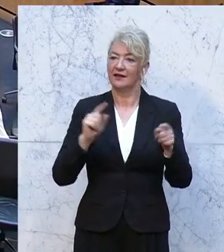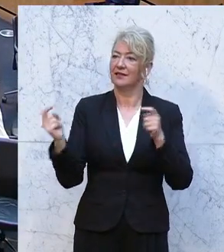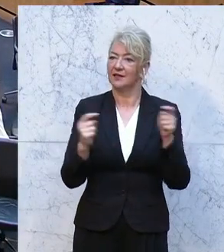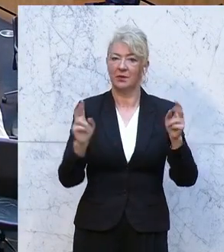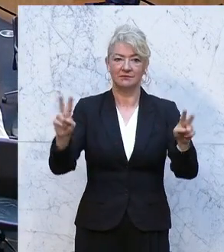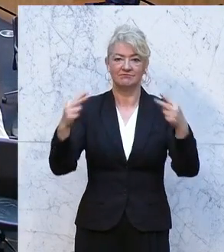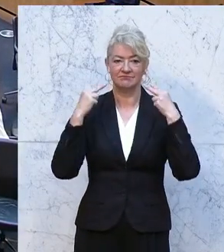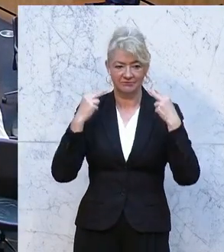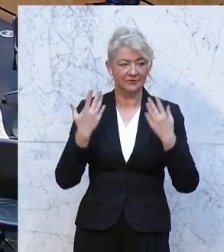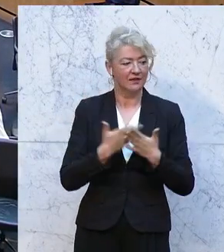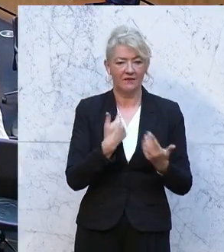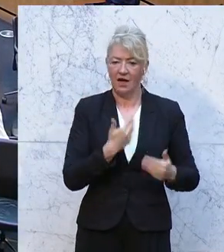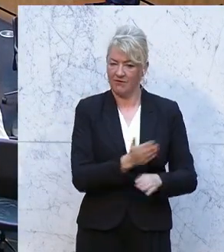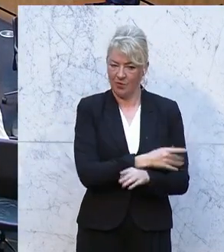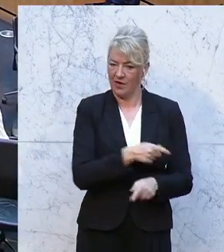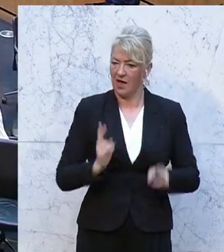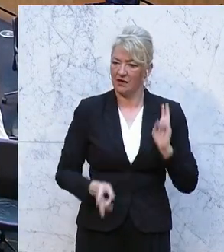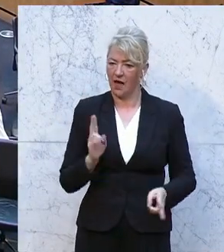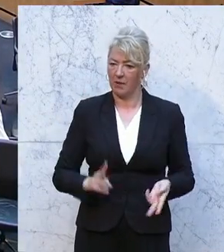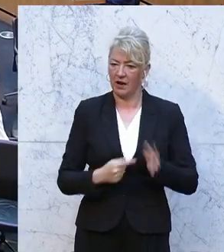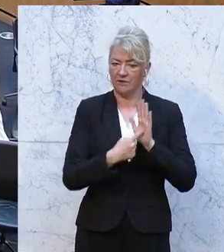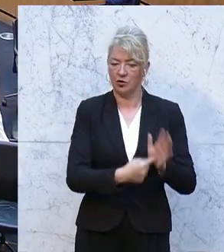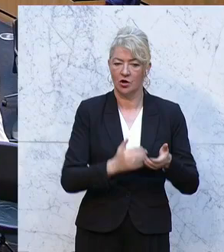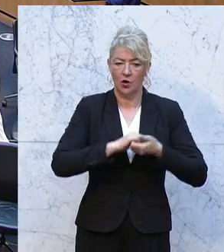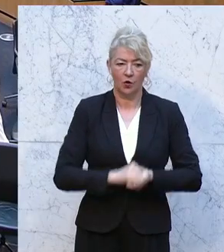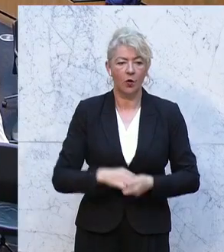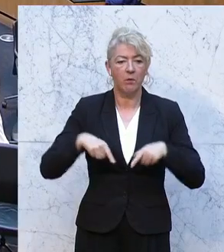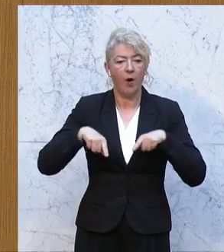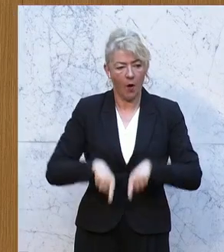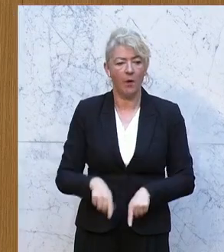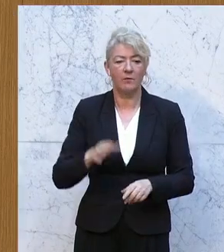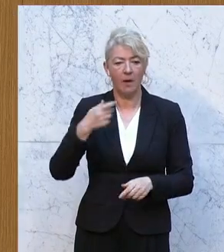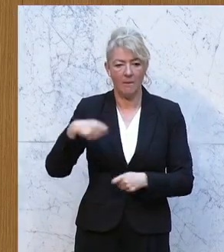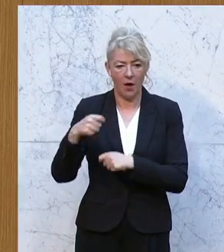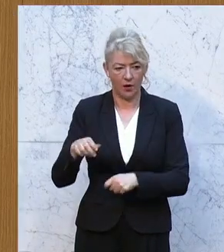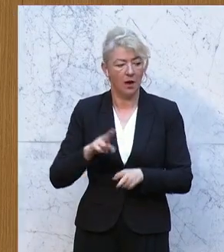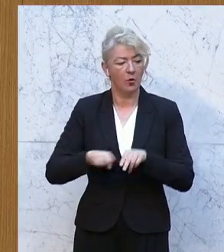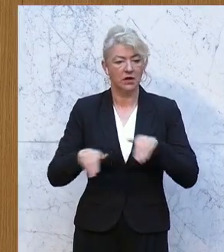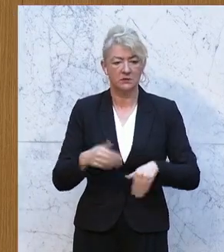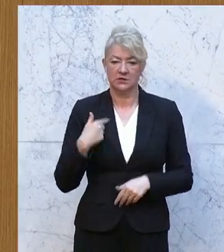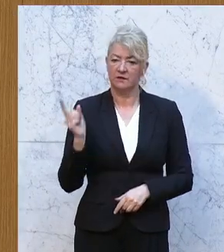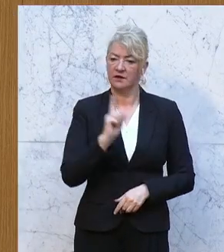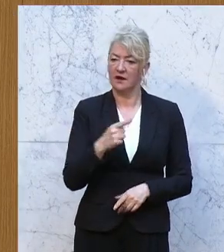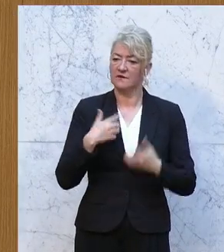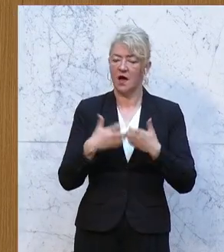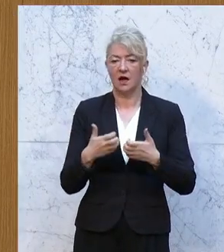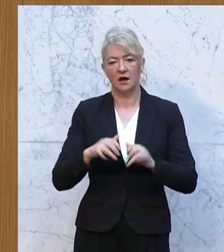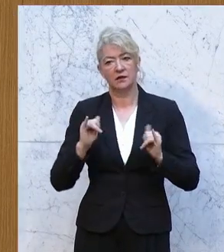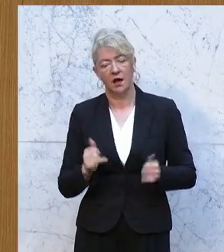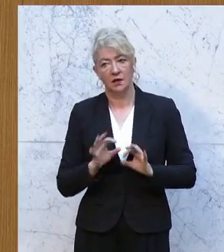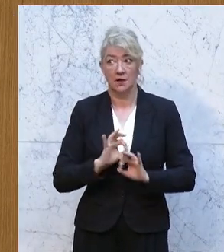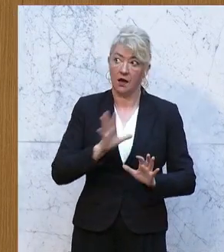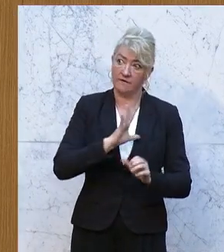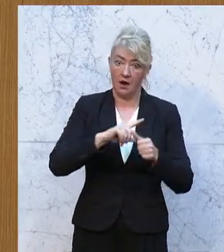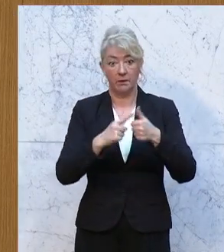folgen können, nach der Kabarettvorstellung der Frau Klupper, Frau Maurer, hat der Herr Bundesminister sich hergestellt und hat dann erklärt, wie gefährlich nicht alles